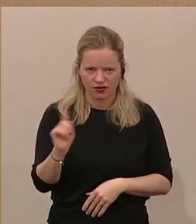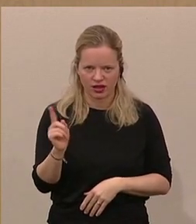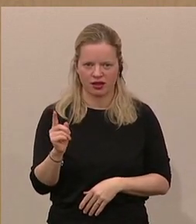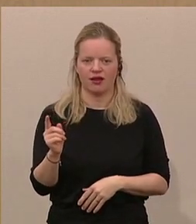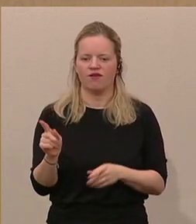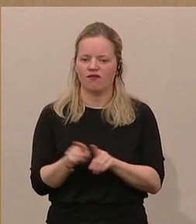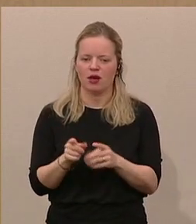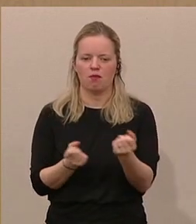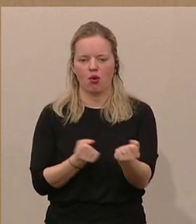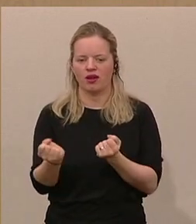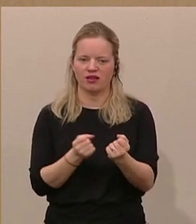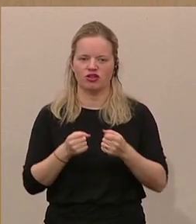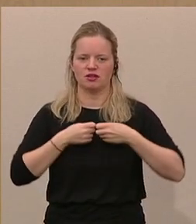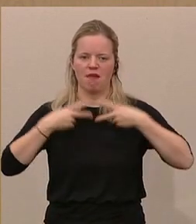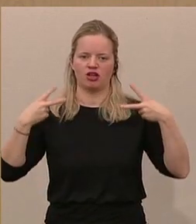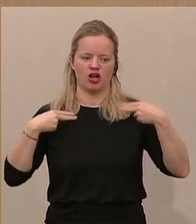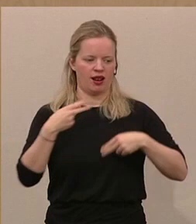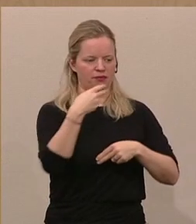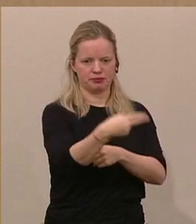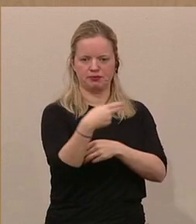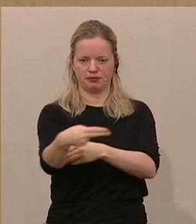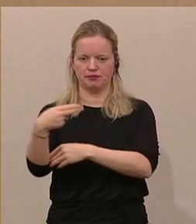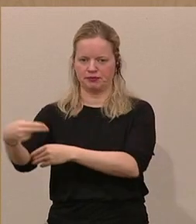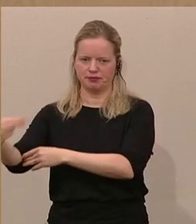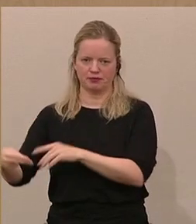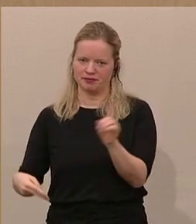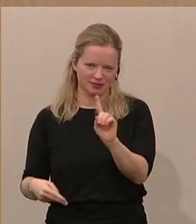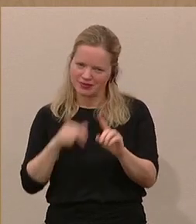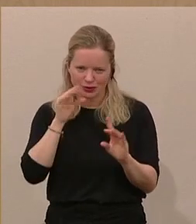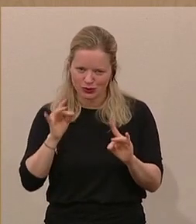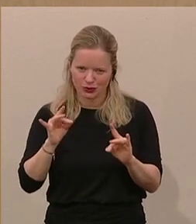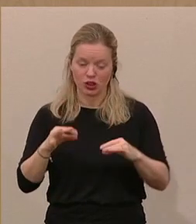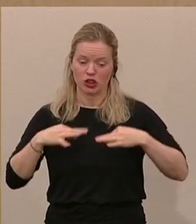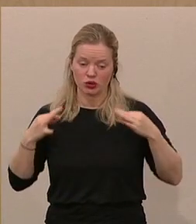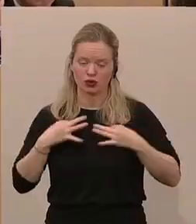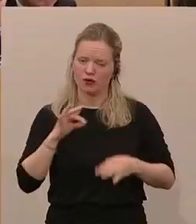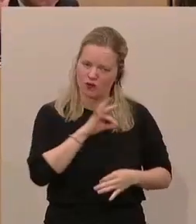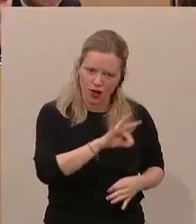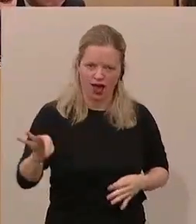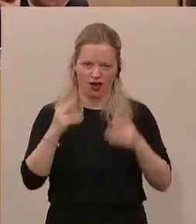Marschall tragen. Denn Gesundheit geht uns alle an. Dankeschön.